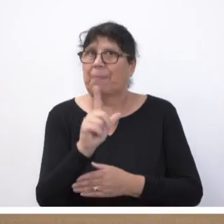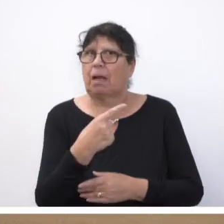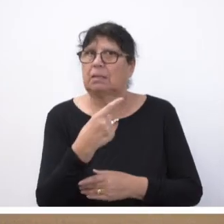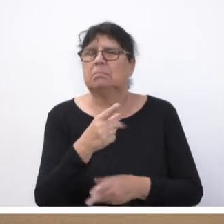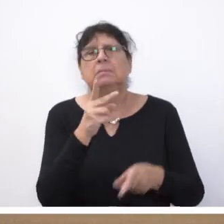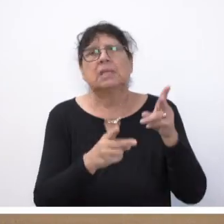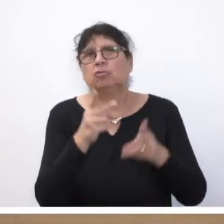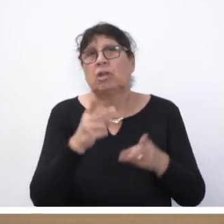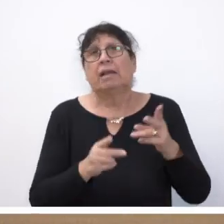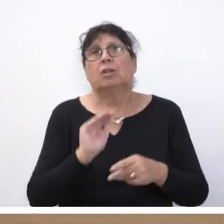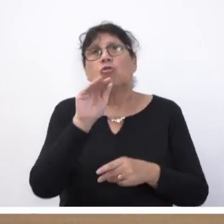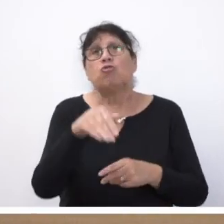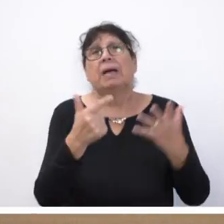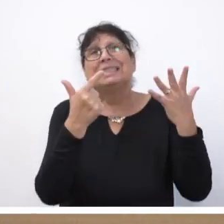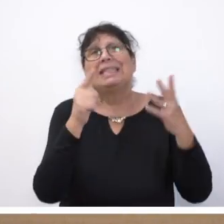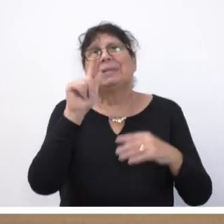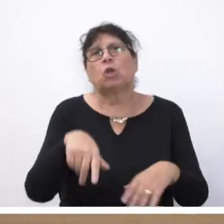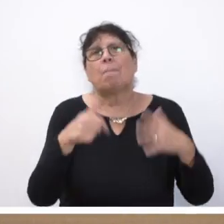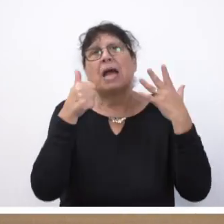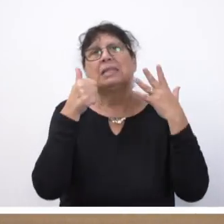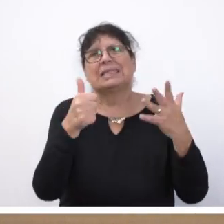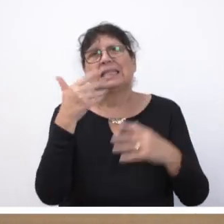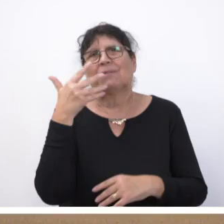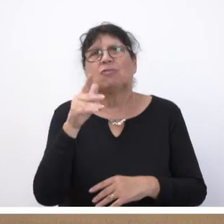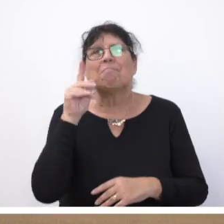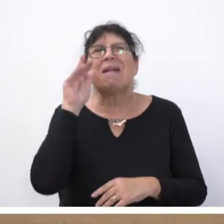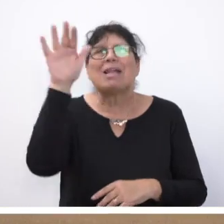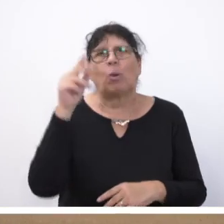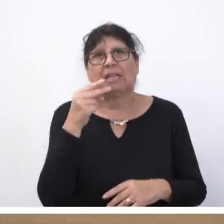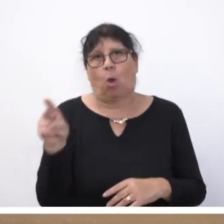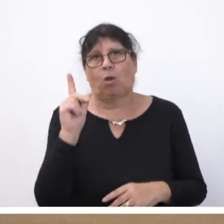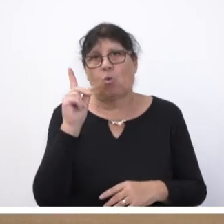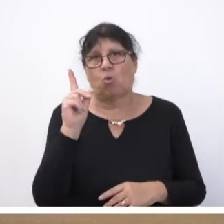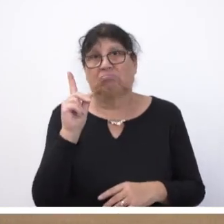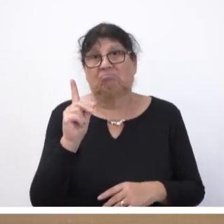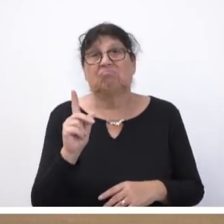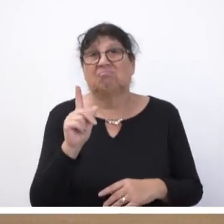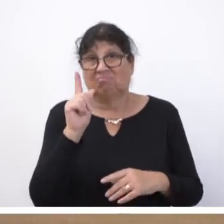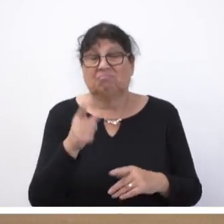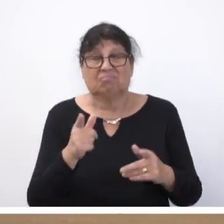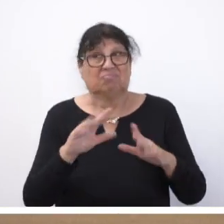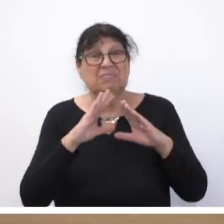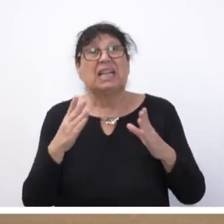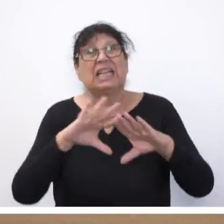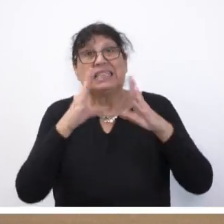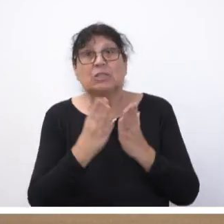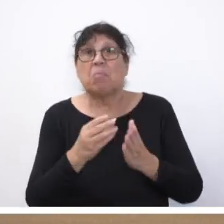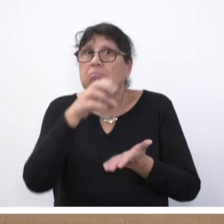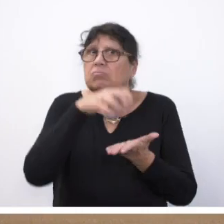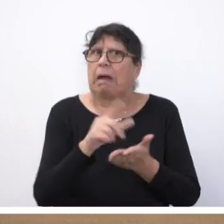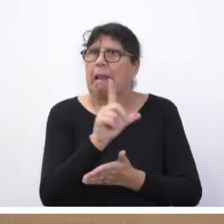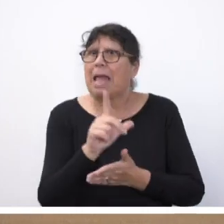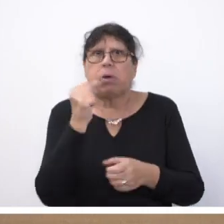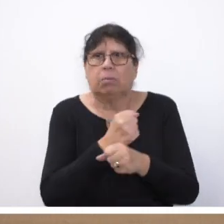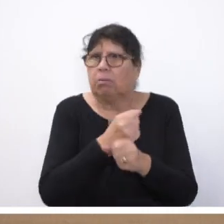Schäden bei über 7,65 Millionen Euro. Eine Summe, die eine Stadt alleine so gar nicht aufbringen